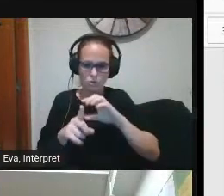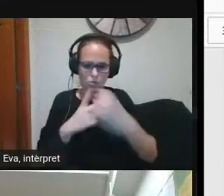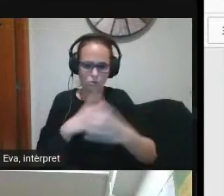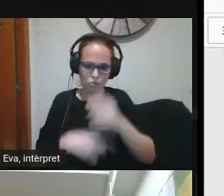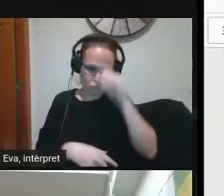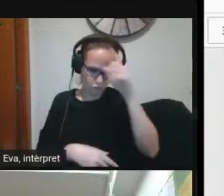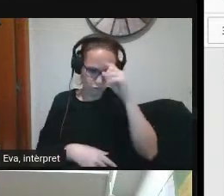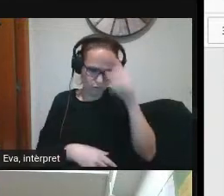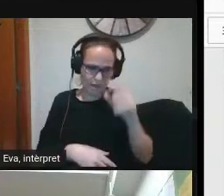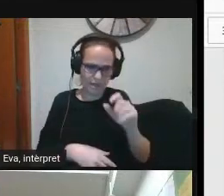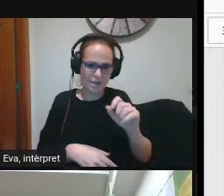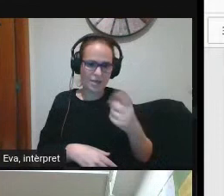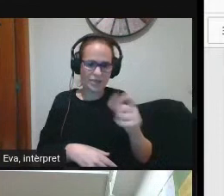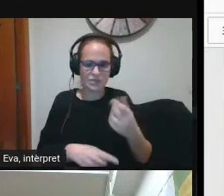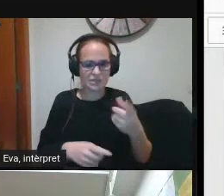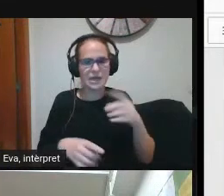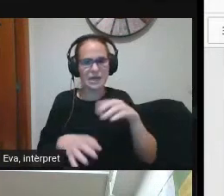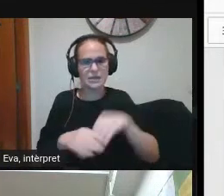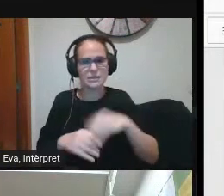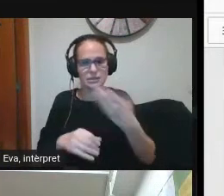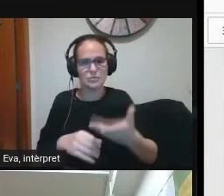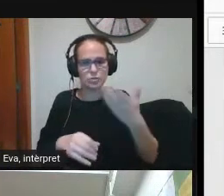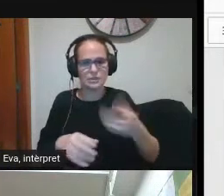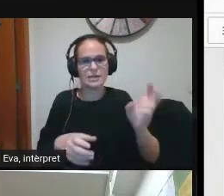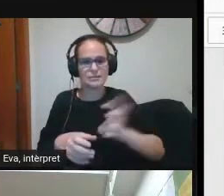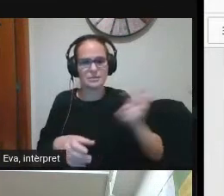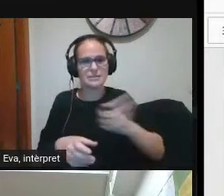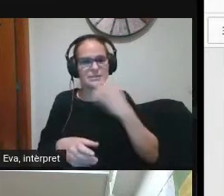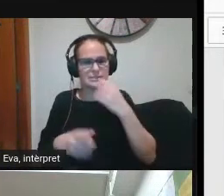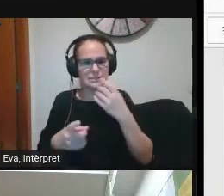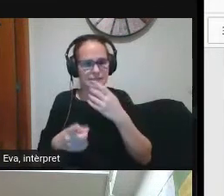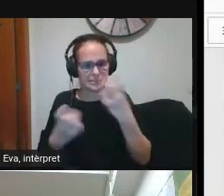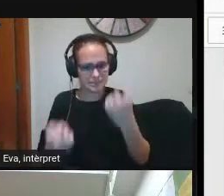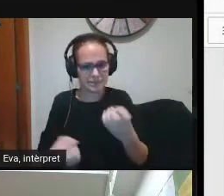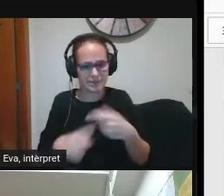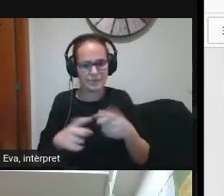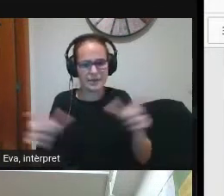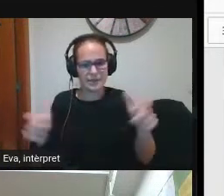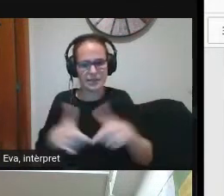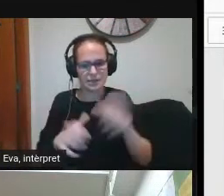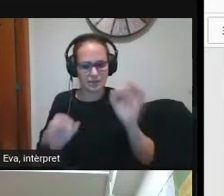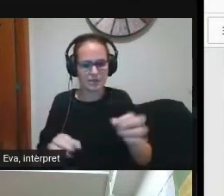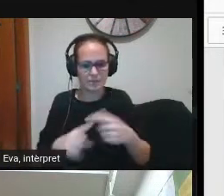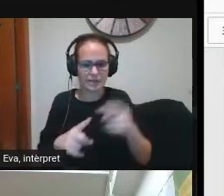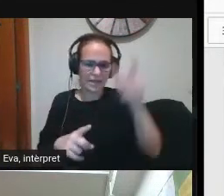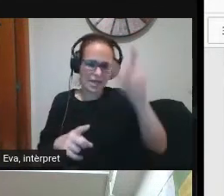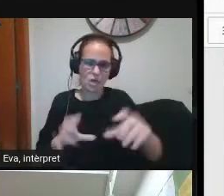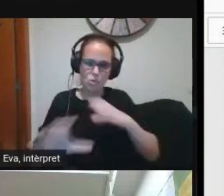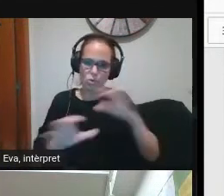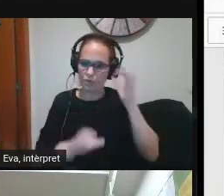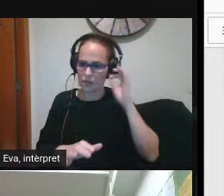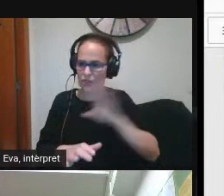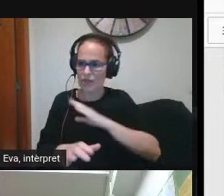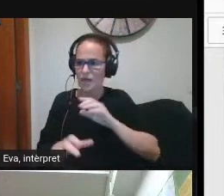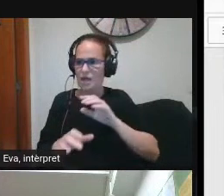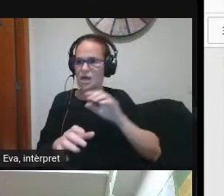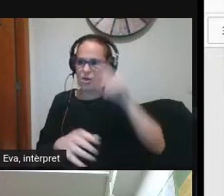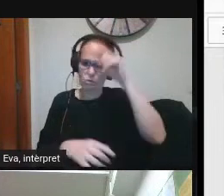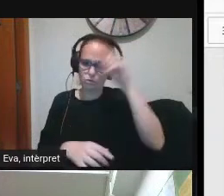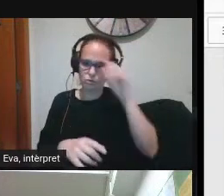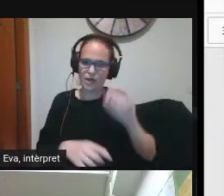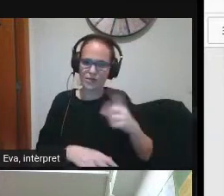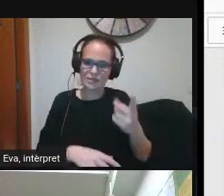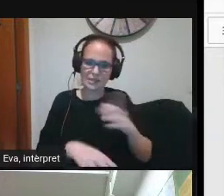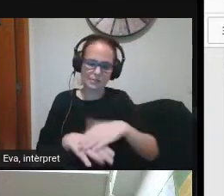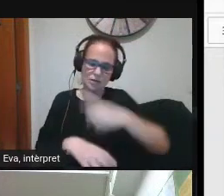a la coordinació de comunitats quan se li recarreix el que volem dir en això és que la coordinadora de cultura digital ha estat per nosaltres i